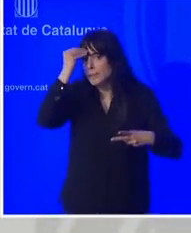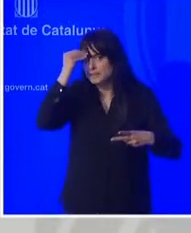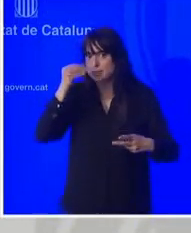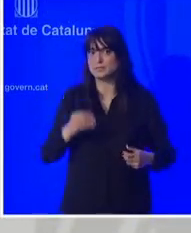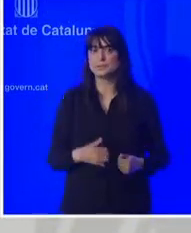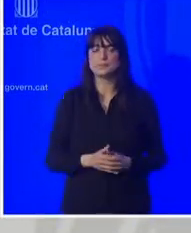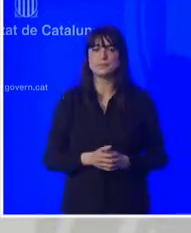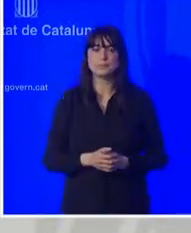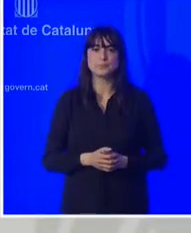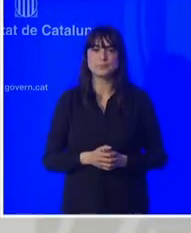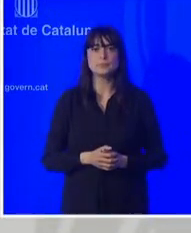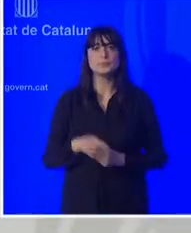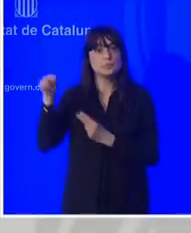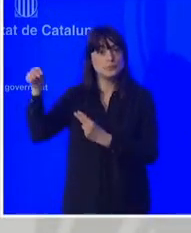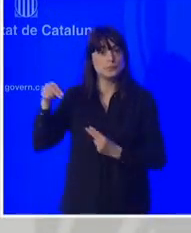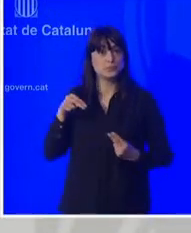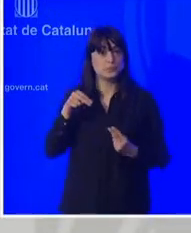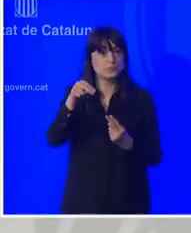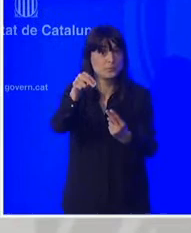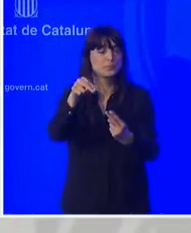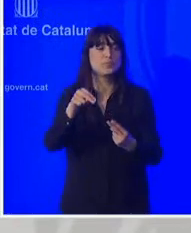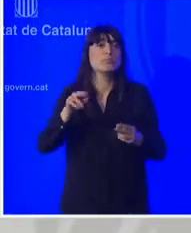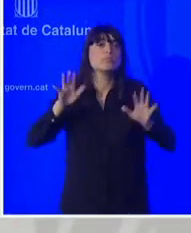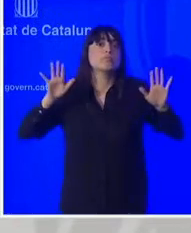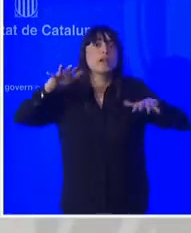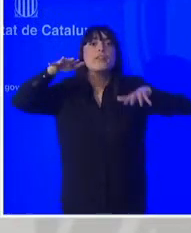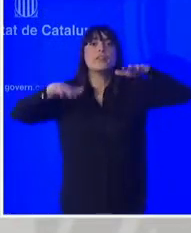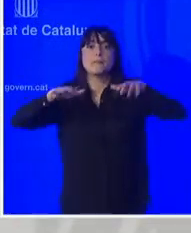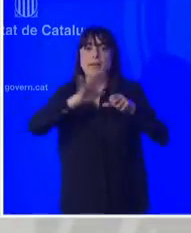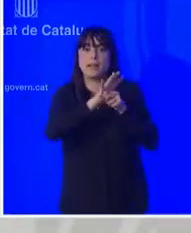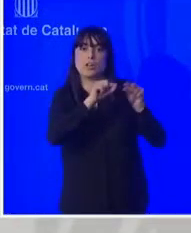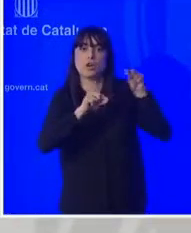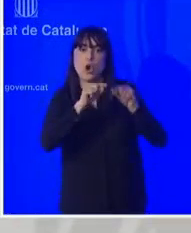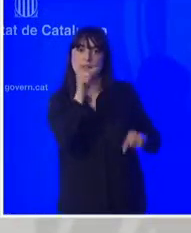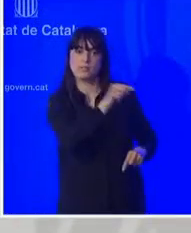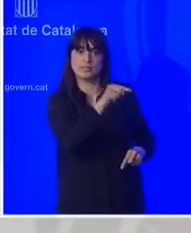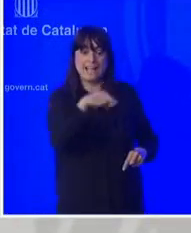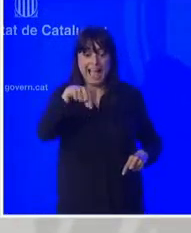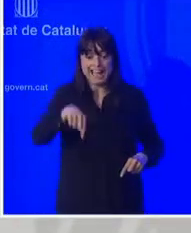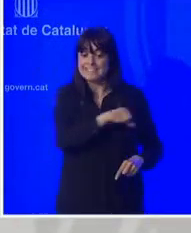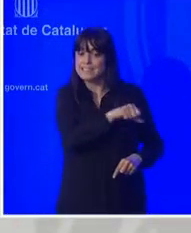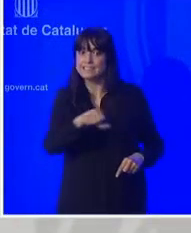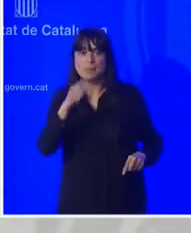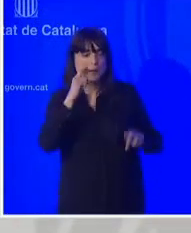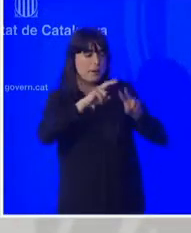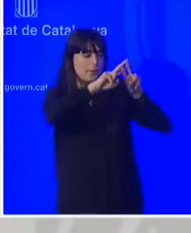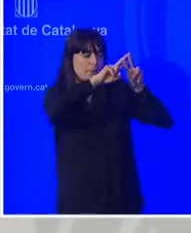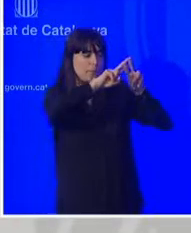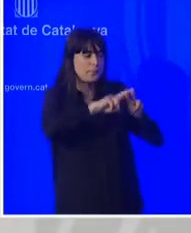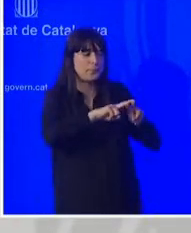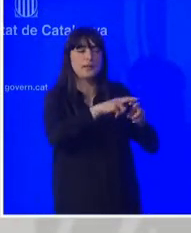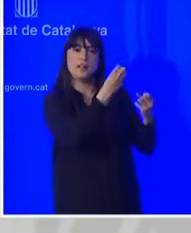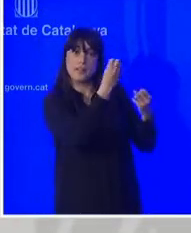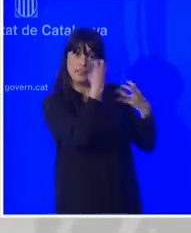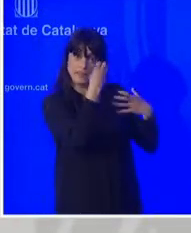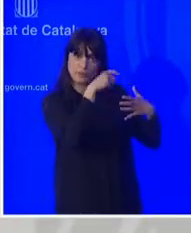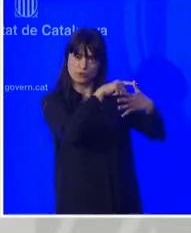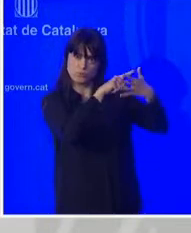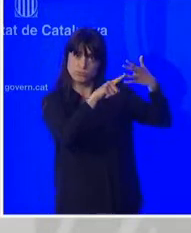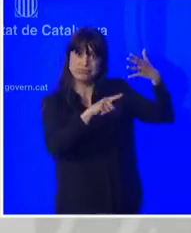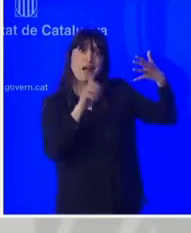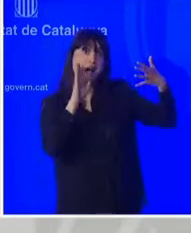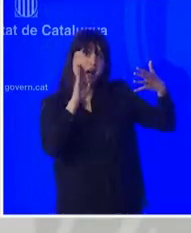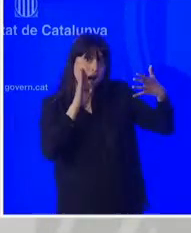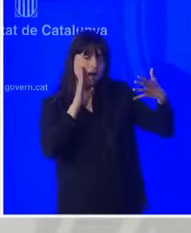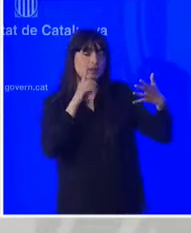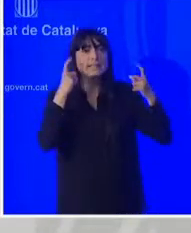Aquesta setmana i en funció de com evolucionin les dades epidemiològiques anirem veient si cal ajustar o no cal ajustar cap